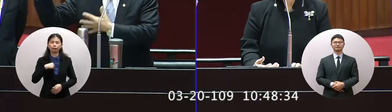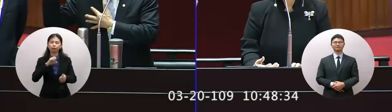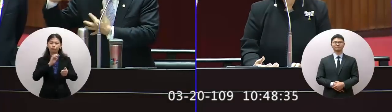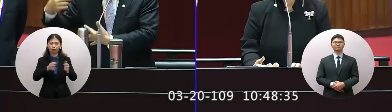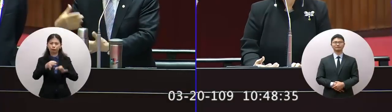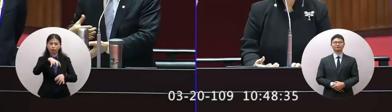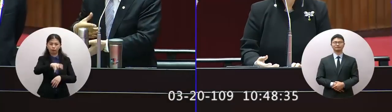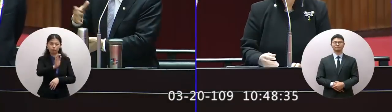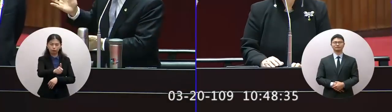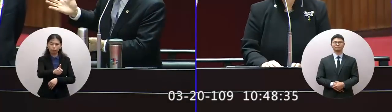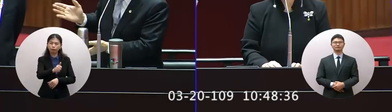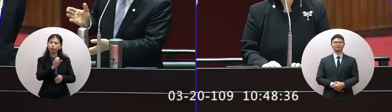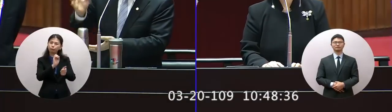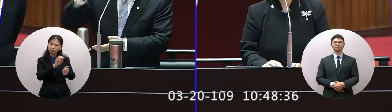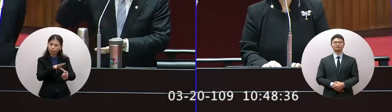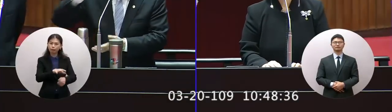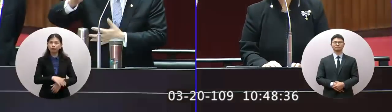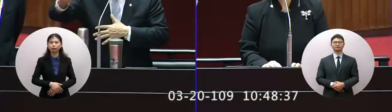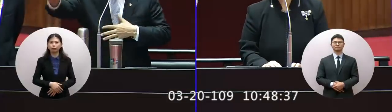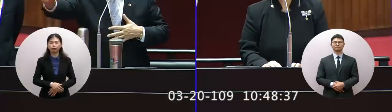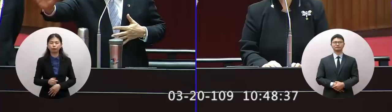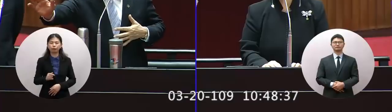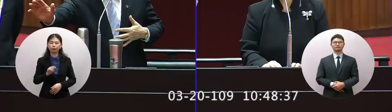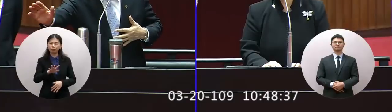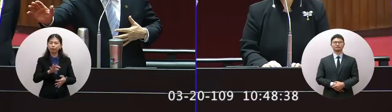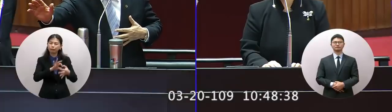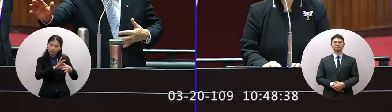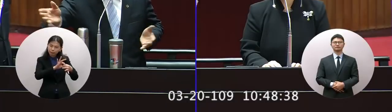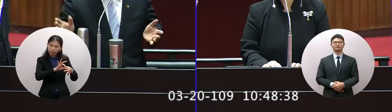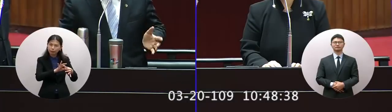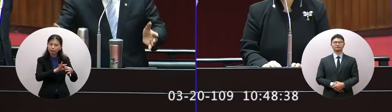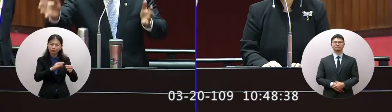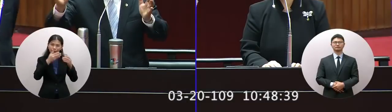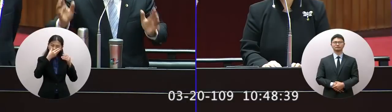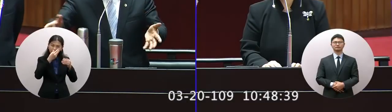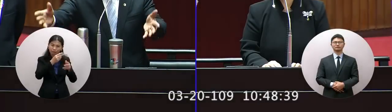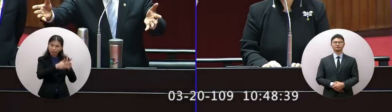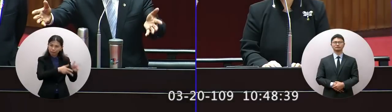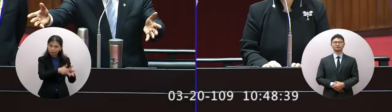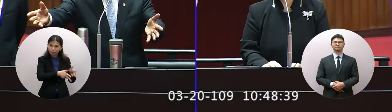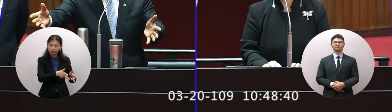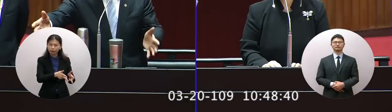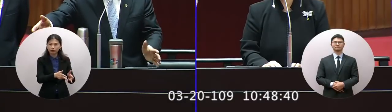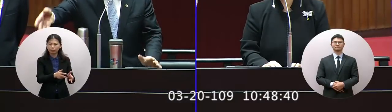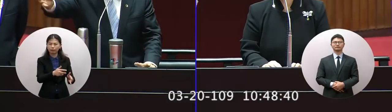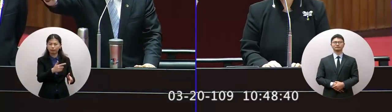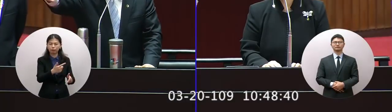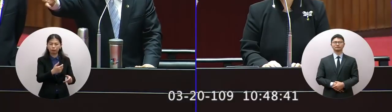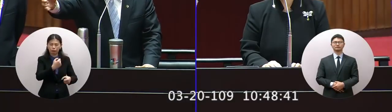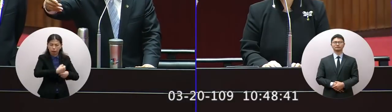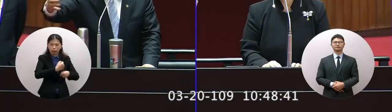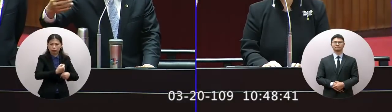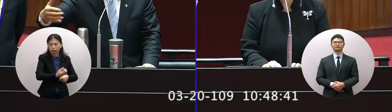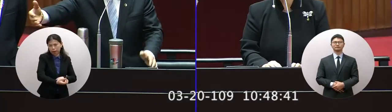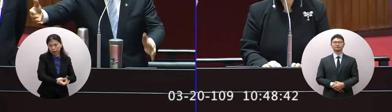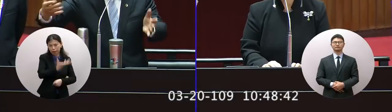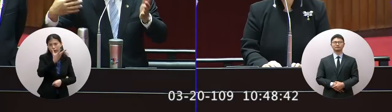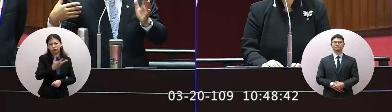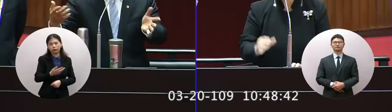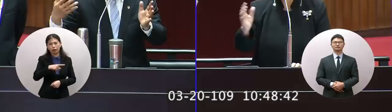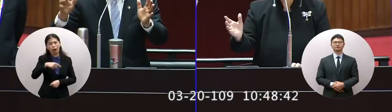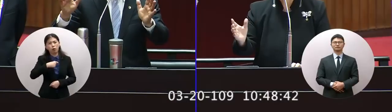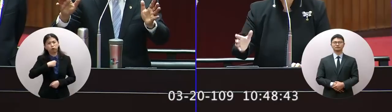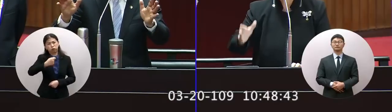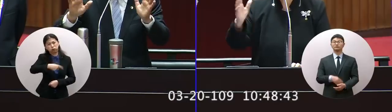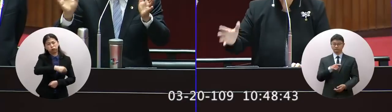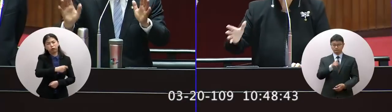察部長拜託說連絡這些相關好多的還生產那麼多沒關係大家要買